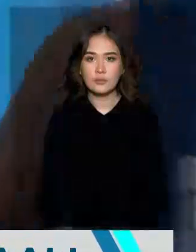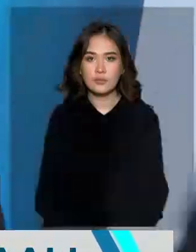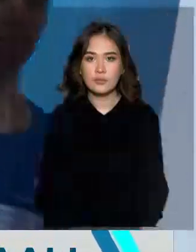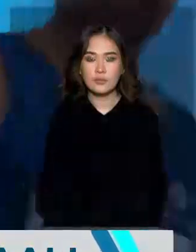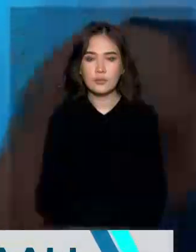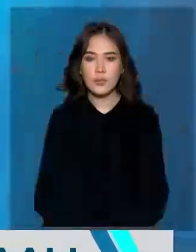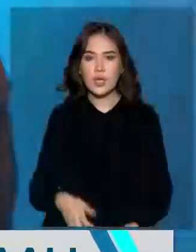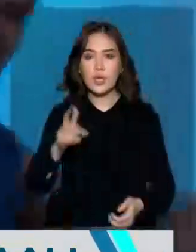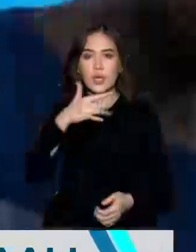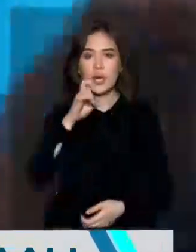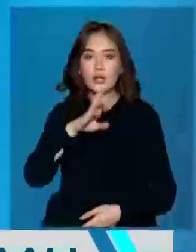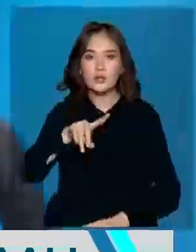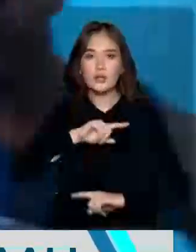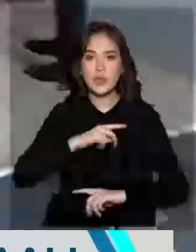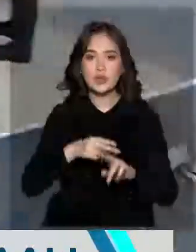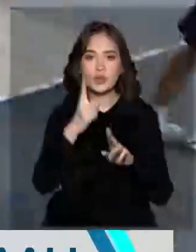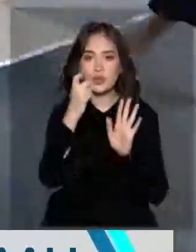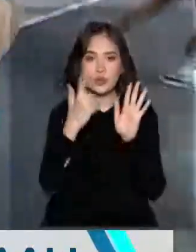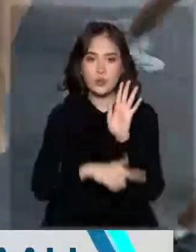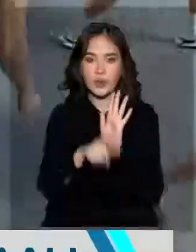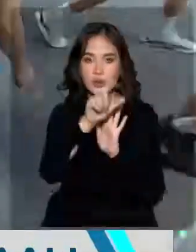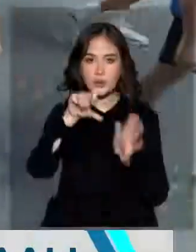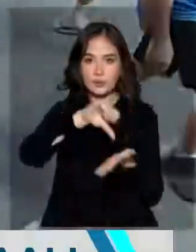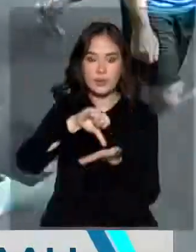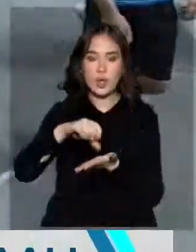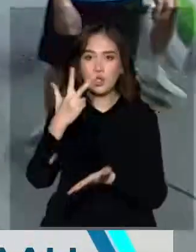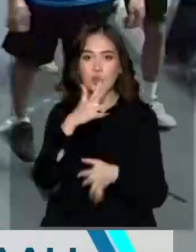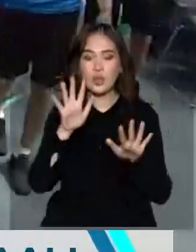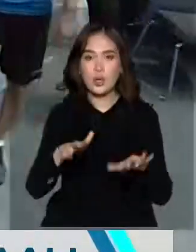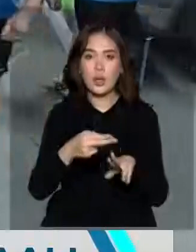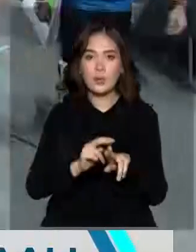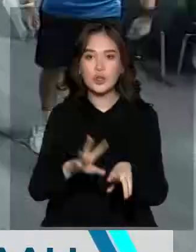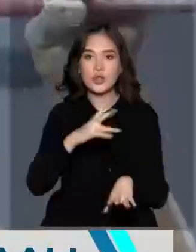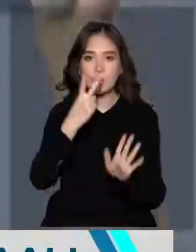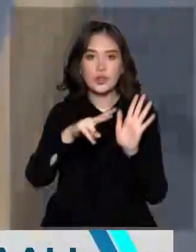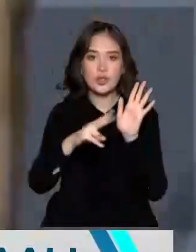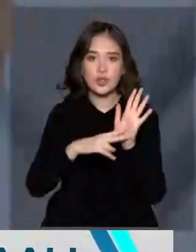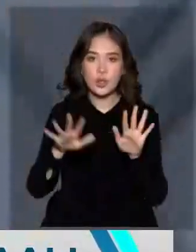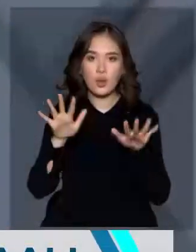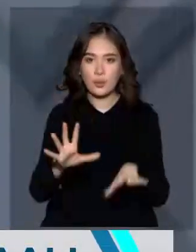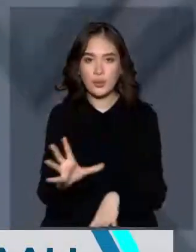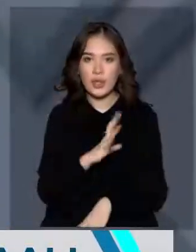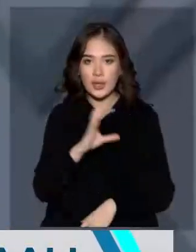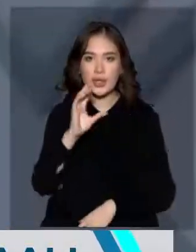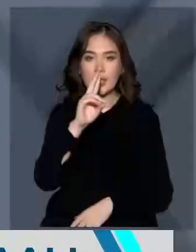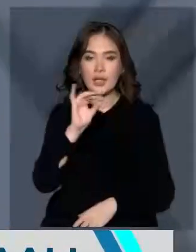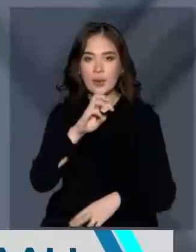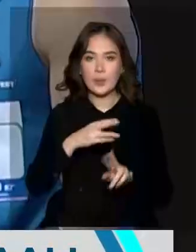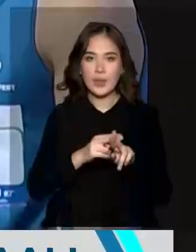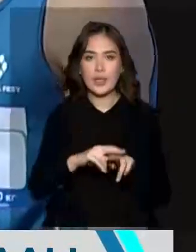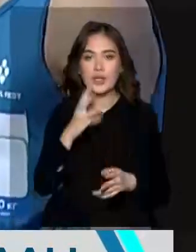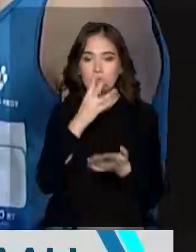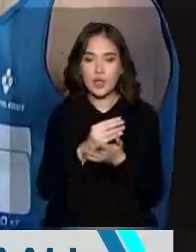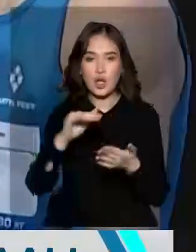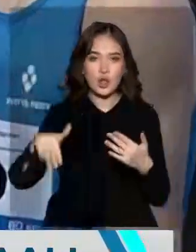Жалпы ғранд финалға жүрсетпіс адам ғатысты. Үш орын бойынша 27 жегінпаз анықталды. Солардың ішінде Евгений өз рекордын өзі